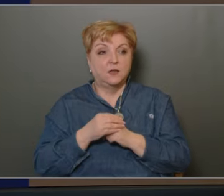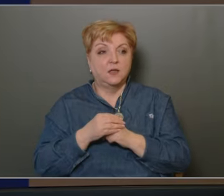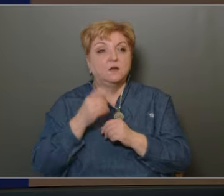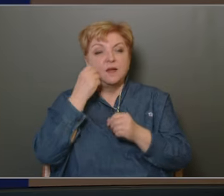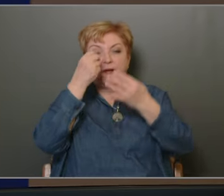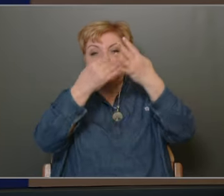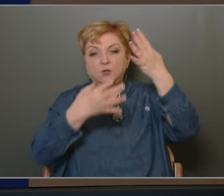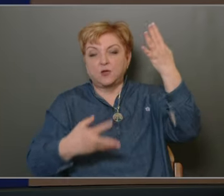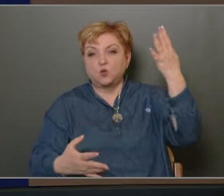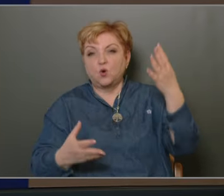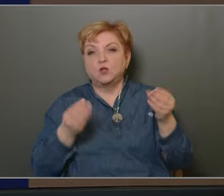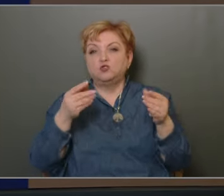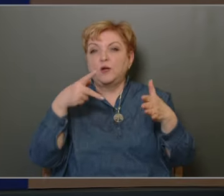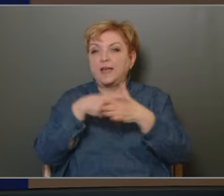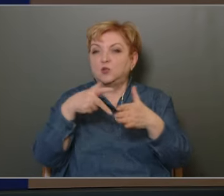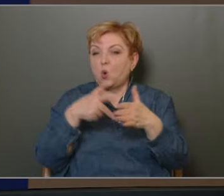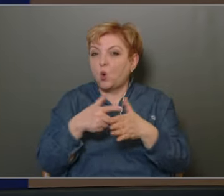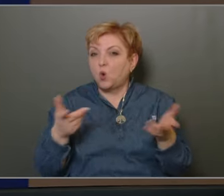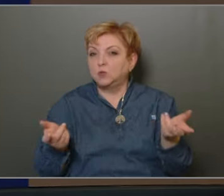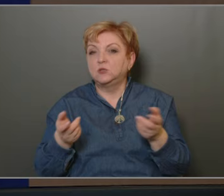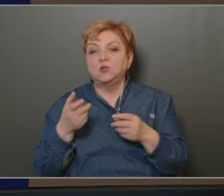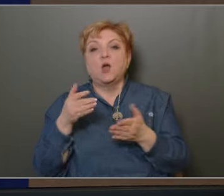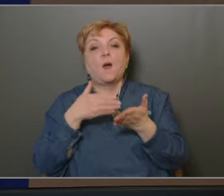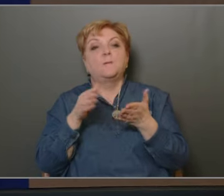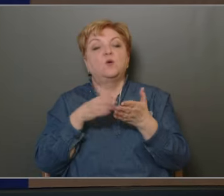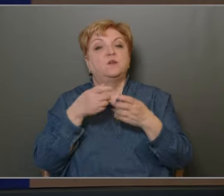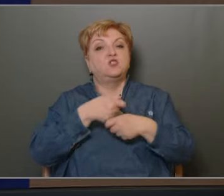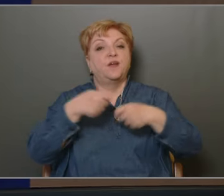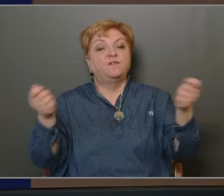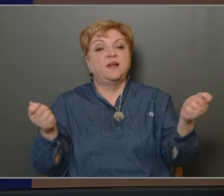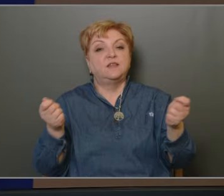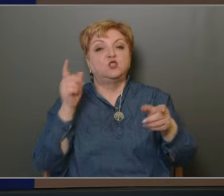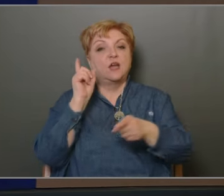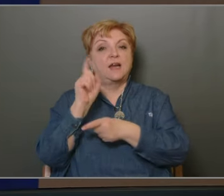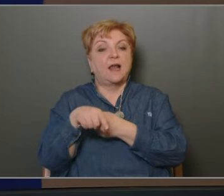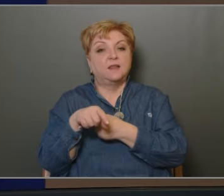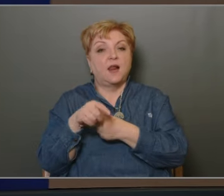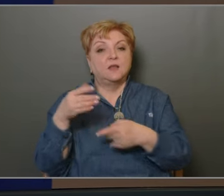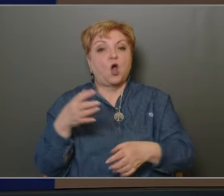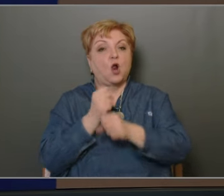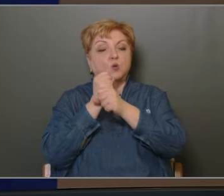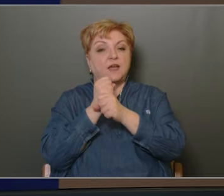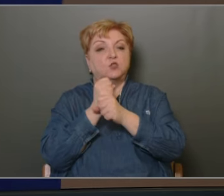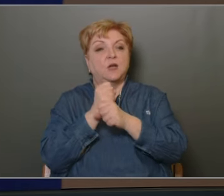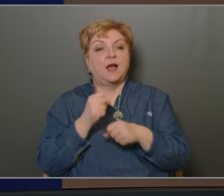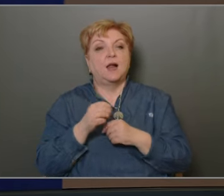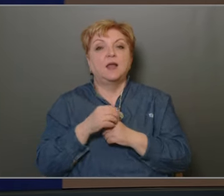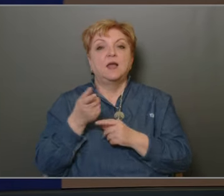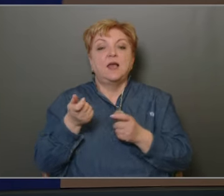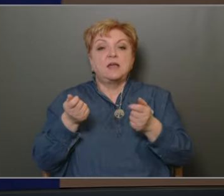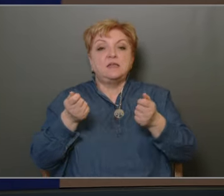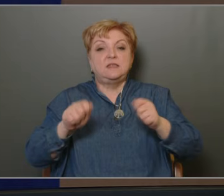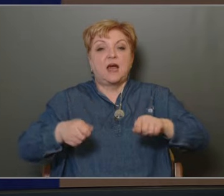fel tudnák sorolni számtalan ilyen dolgot, amelyek egy költségvetési rendelet alkotásnál, illetve egy